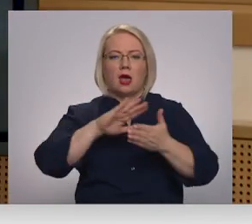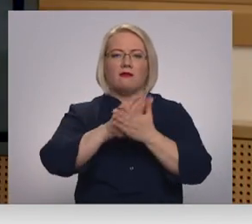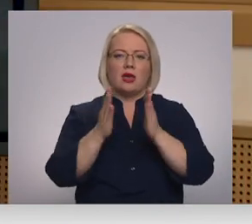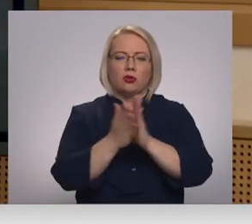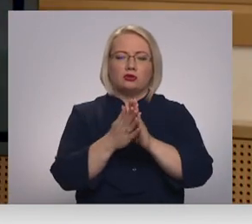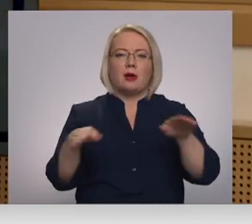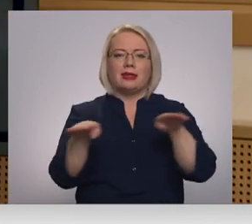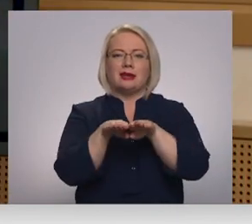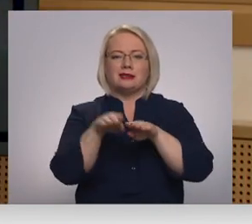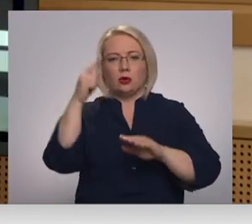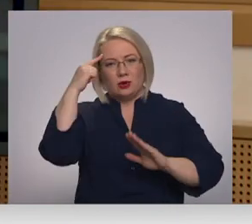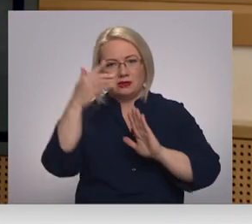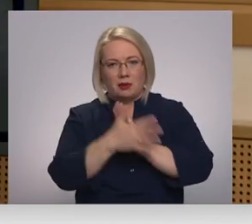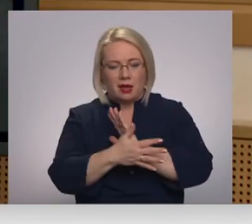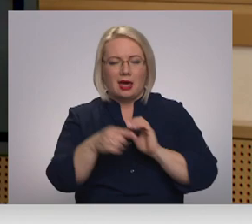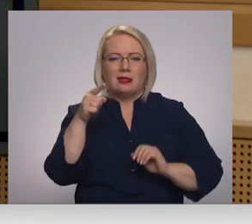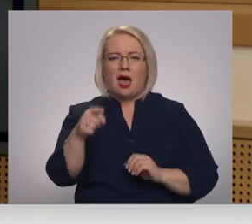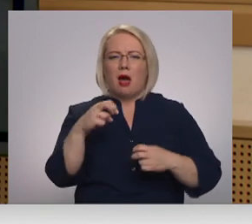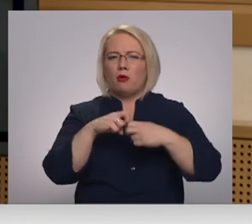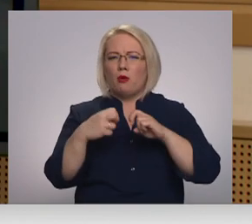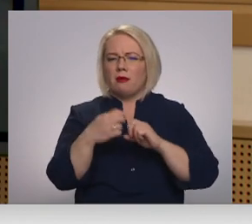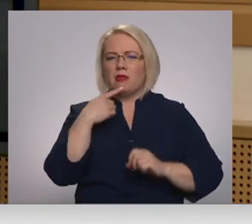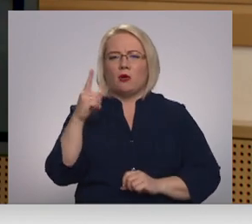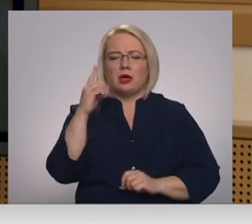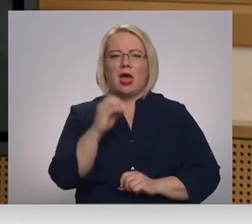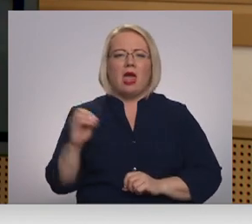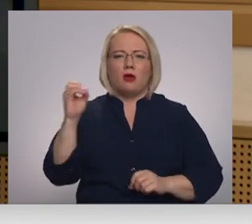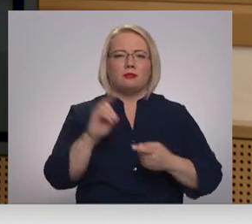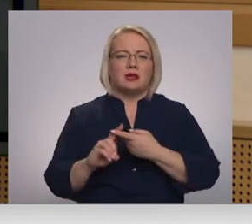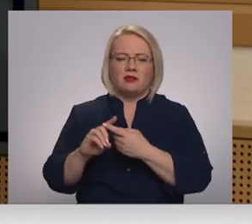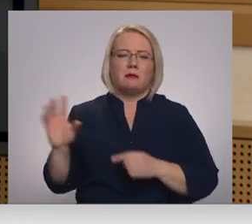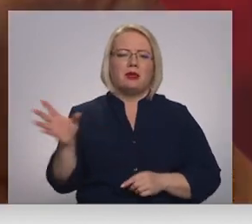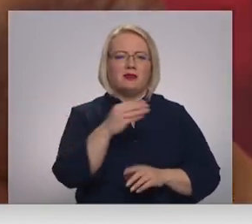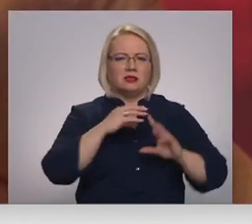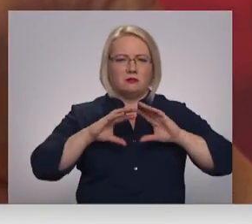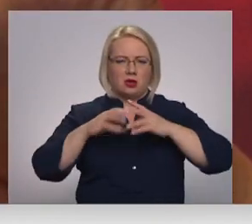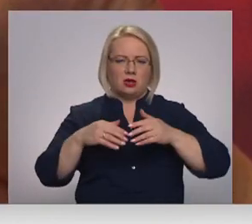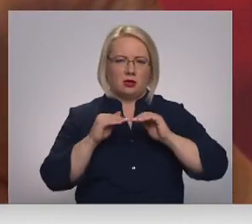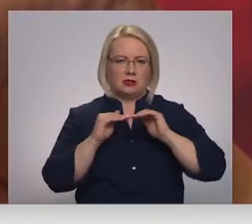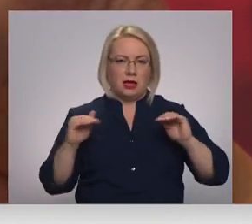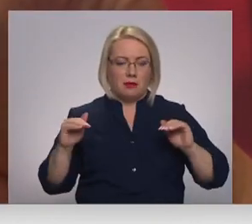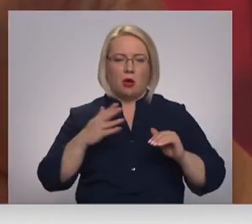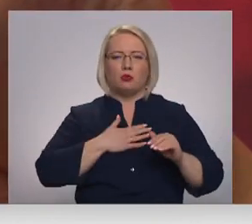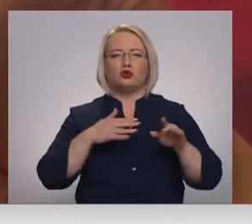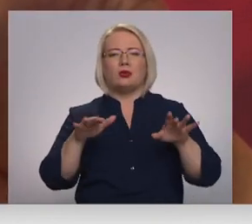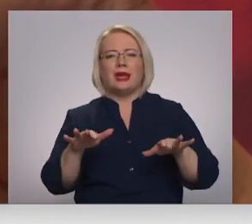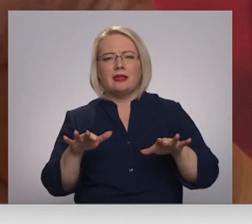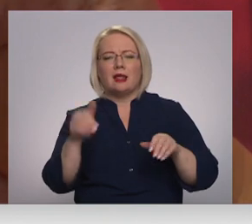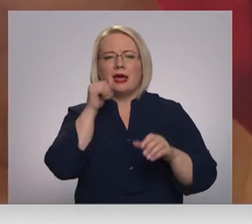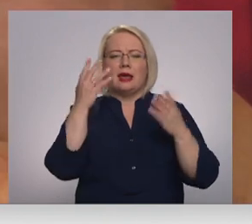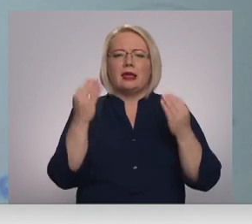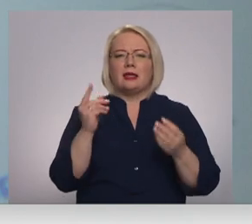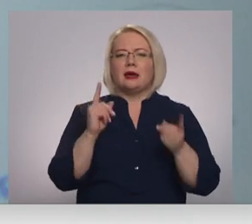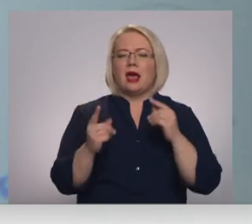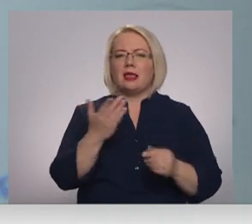izspratni. Šie problēma nav tikai Eiropas Savienības, bet visas pasaules līmenī. Mūsu digitālā un ikdienas reālā dzīve ar